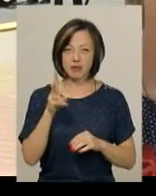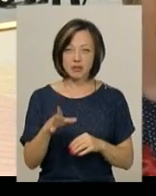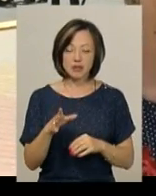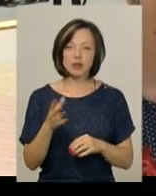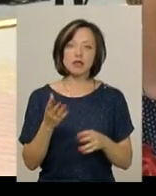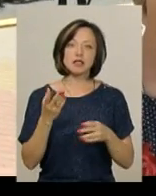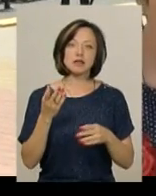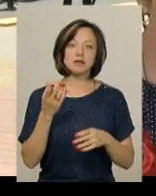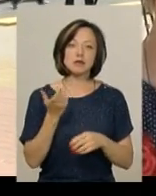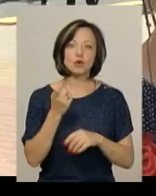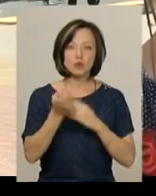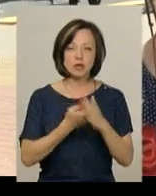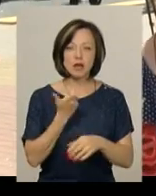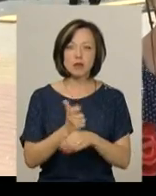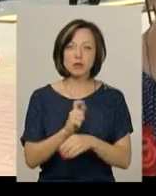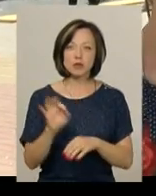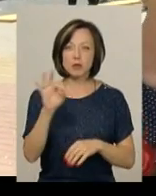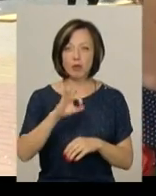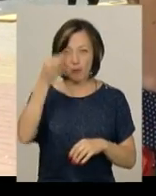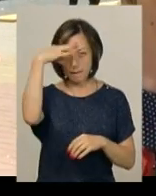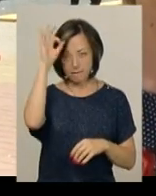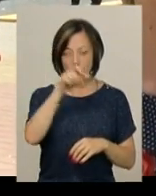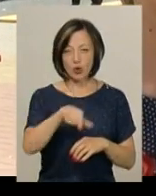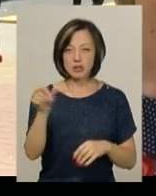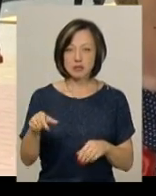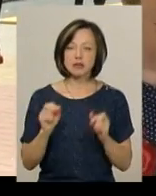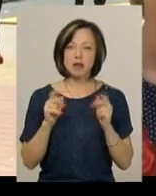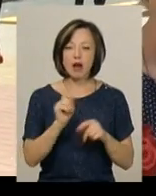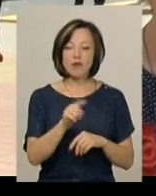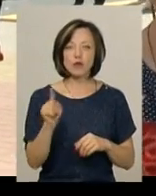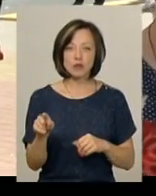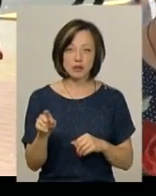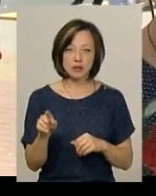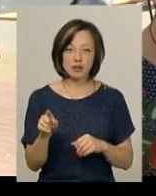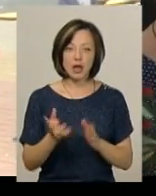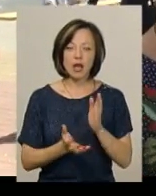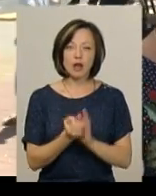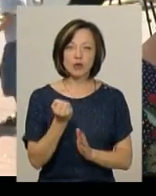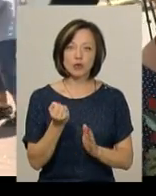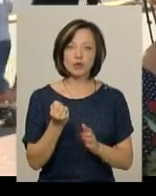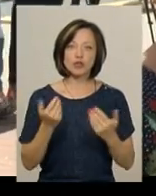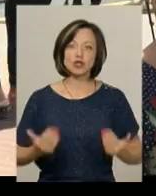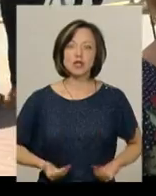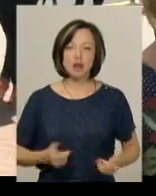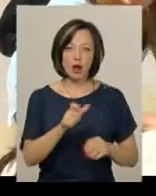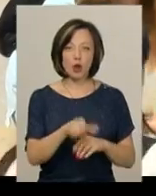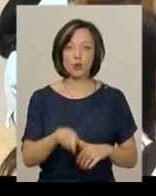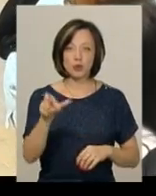Знала більше про поліцейських, те, як вони врятують деколи життя.